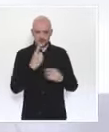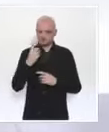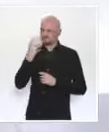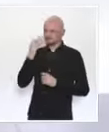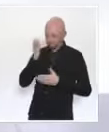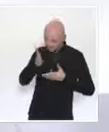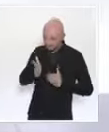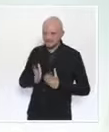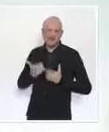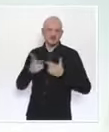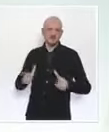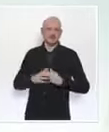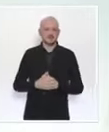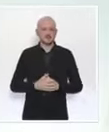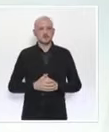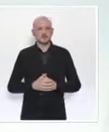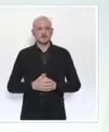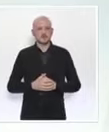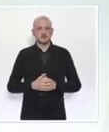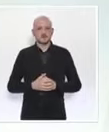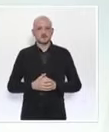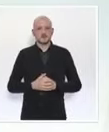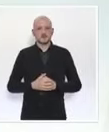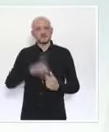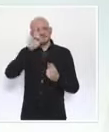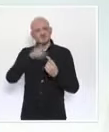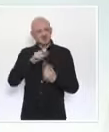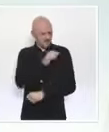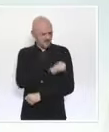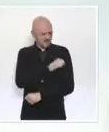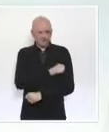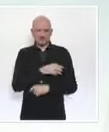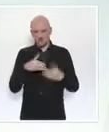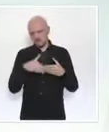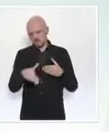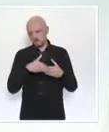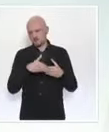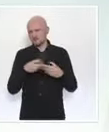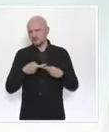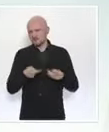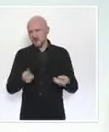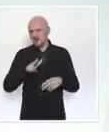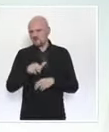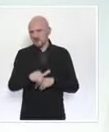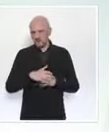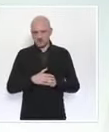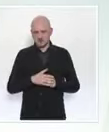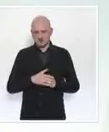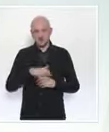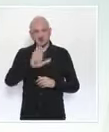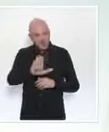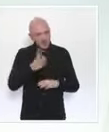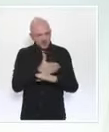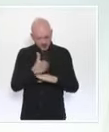Le début de la vaccination est désormais une question de semaine, mais nous nous préparons depuis déjà plusieurs mois